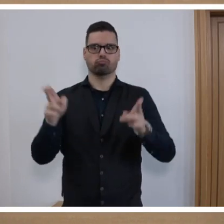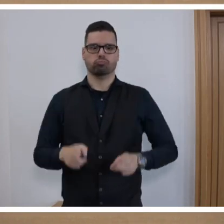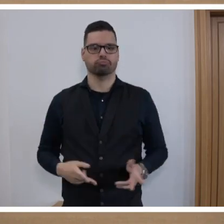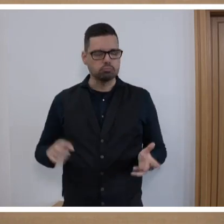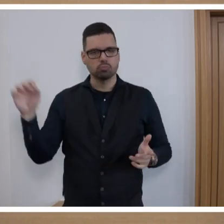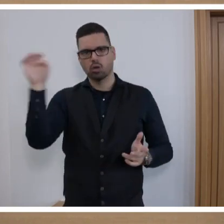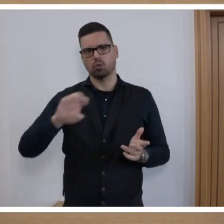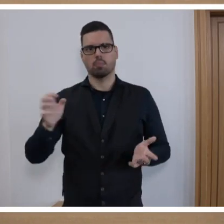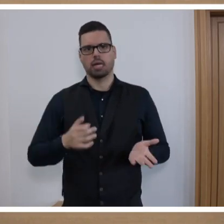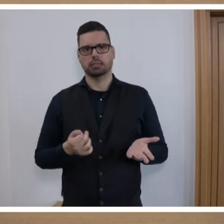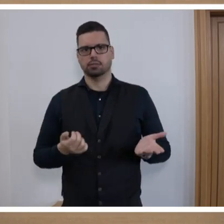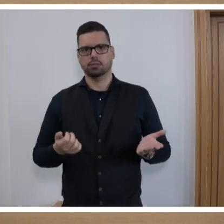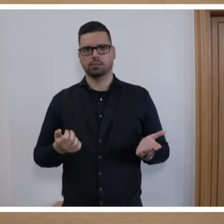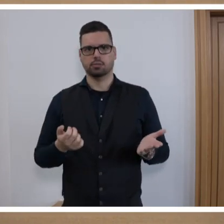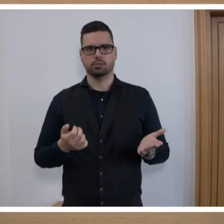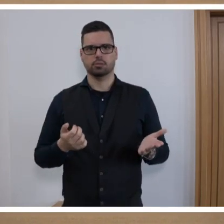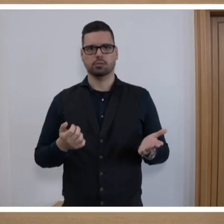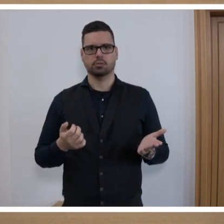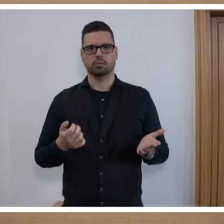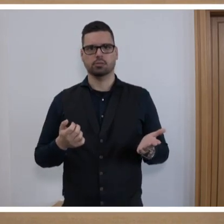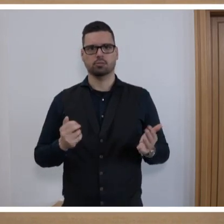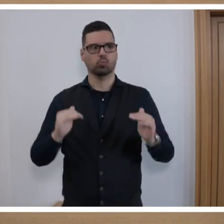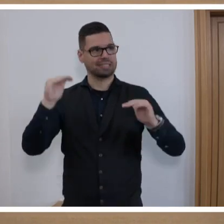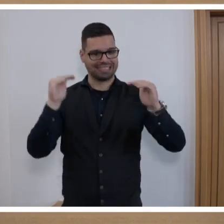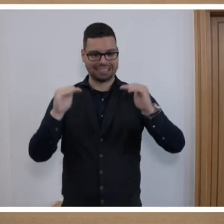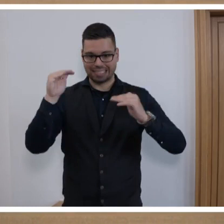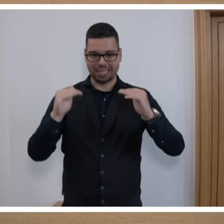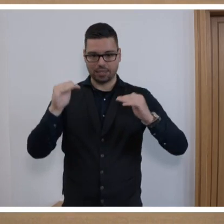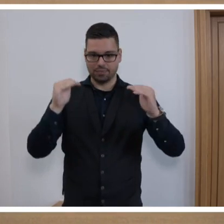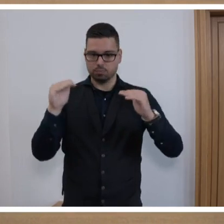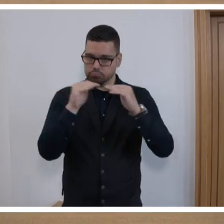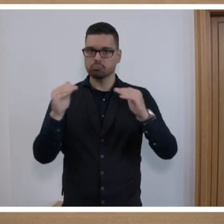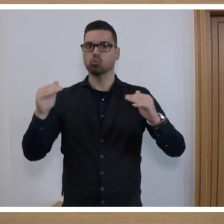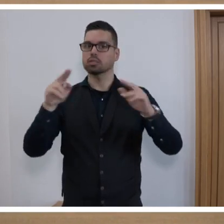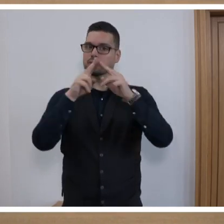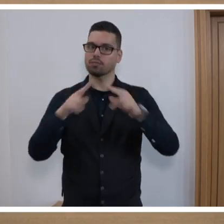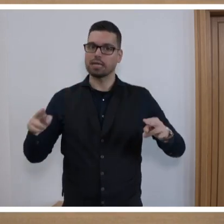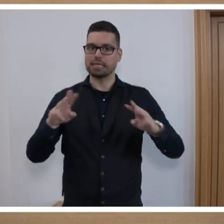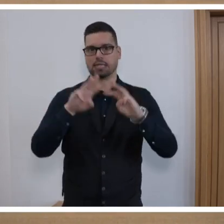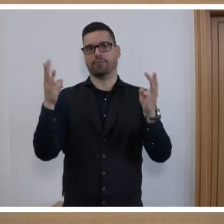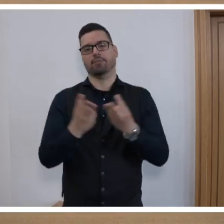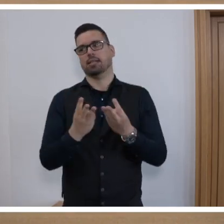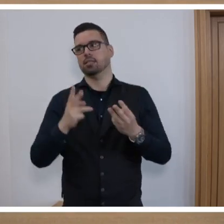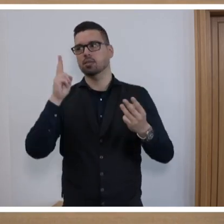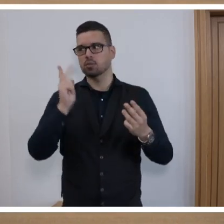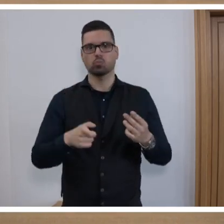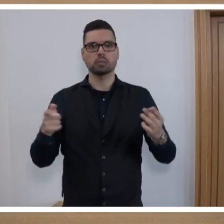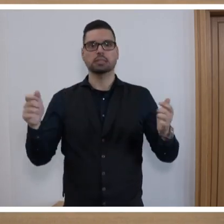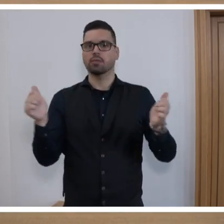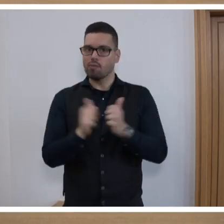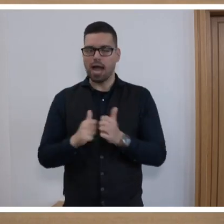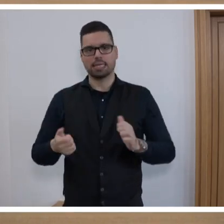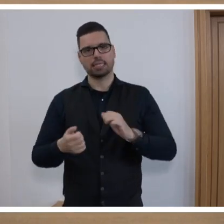Es muss ein Erdteil des Friedens werden, der seine bescheidene Stimme selbst vereinigt,